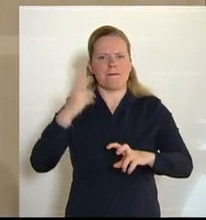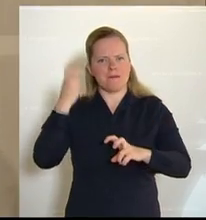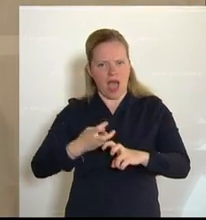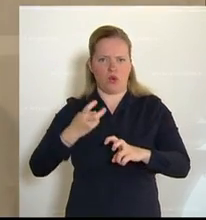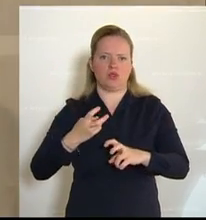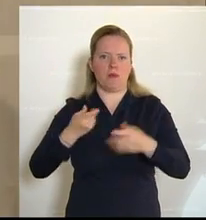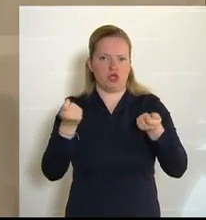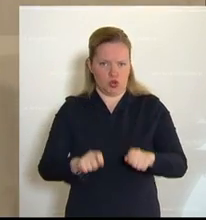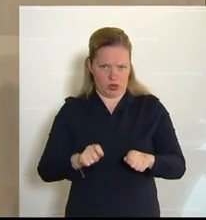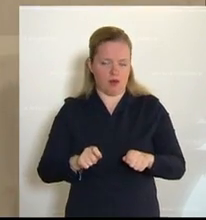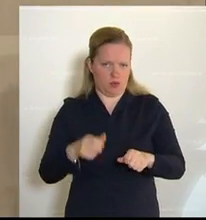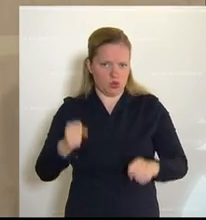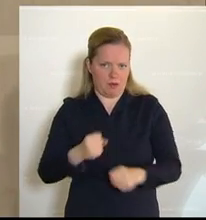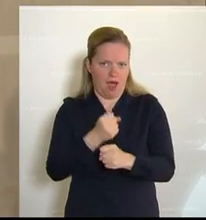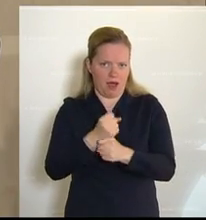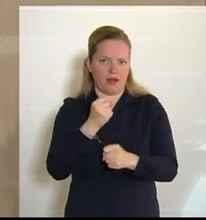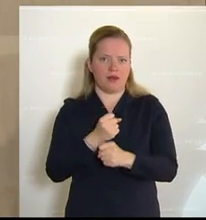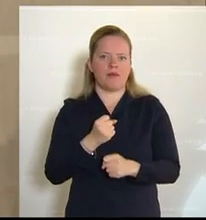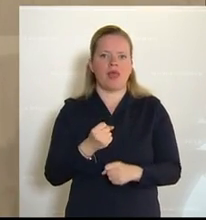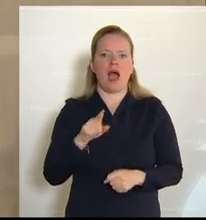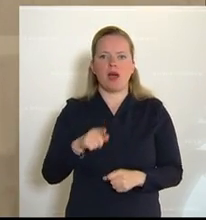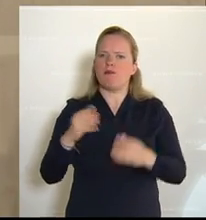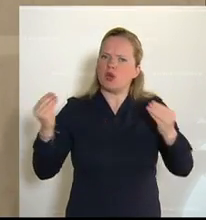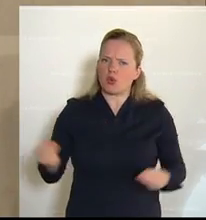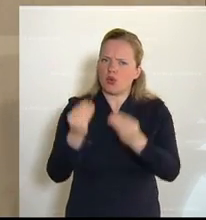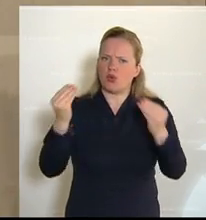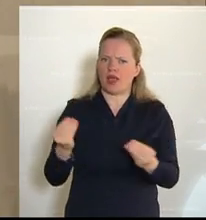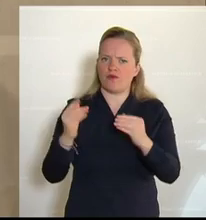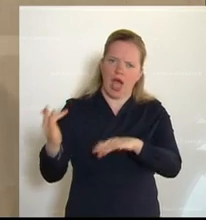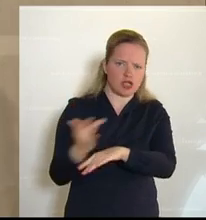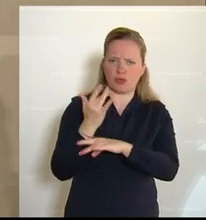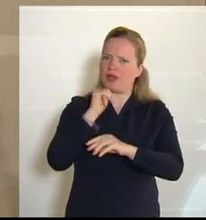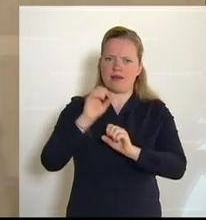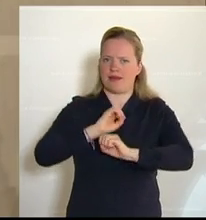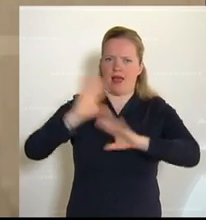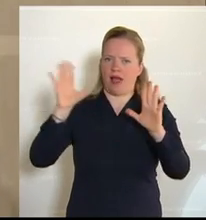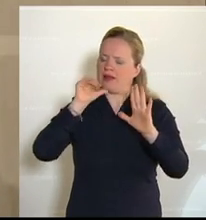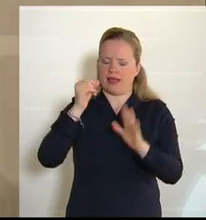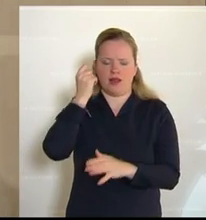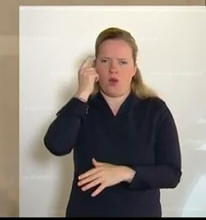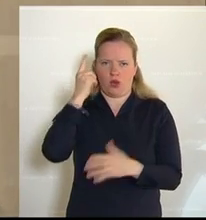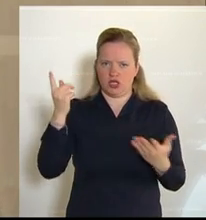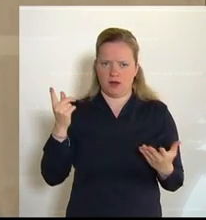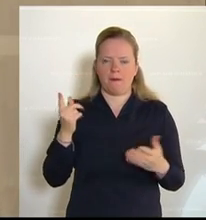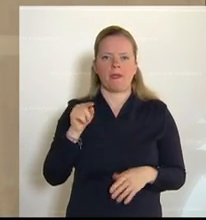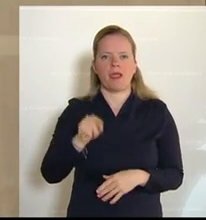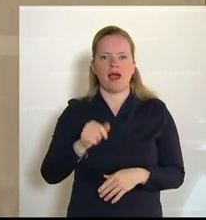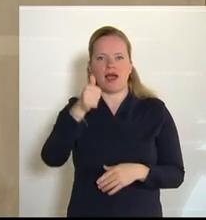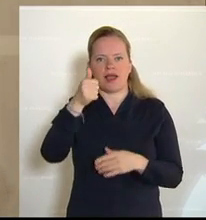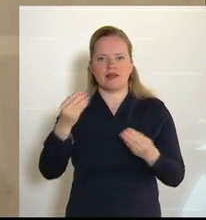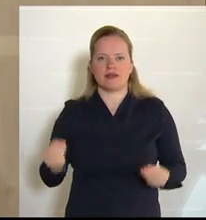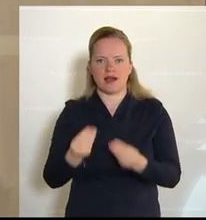aber die Begründungen für Ihre Einsprüche waren alles andere als plausibel und bei weitem nicht nachvollziehbar. Ich verweise nur auf die Ausführungen